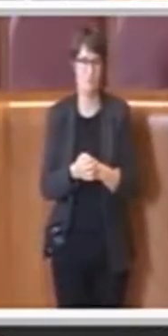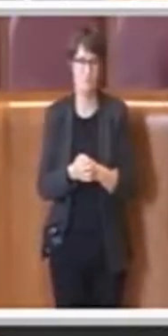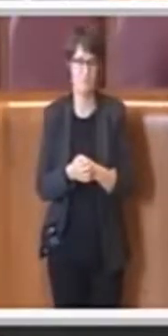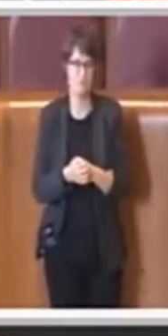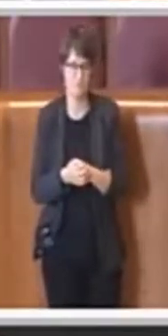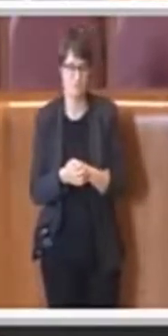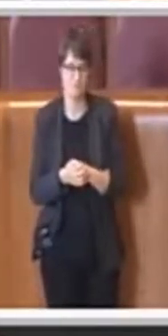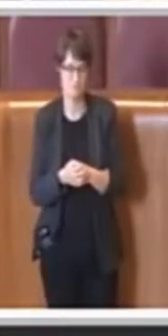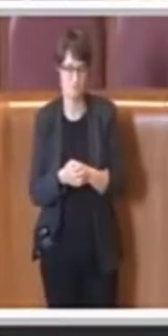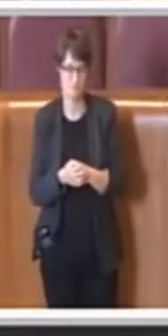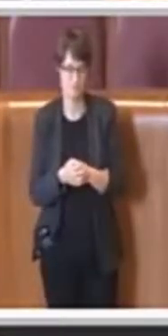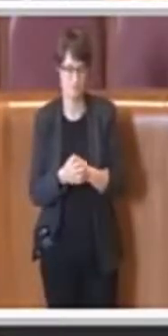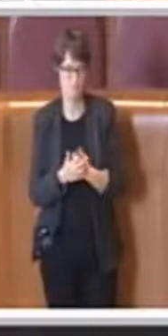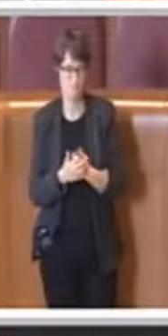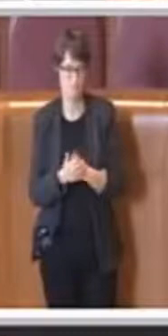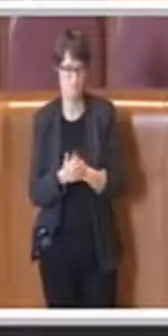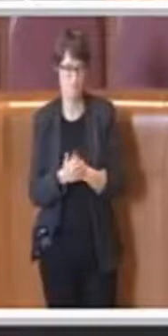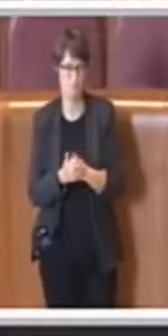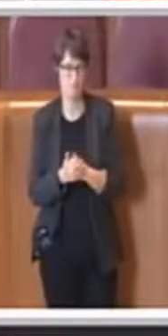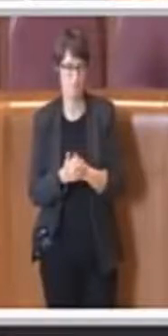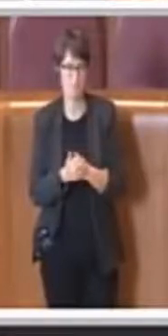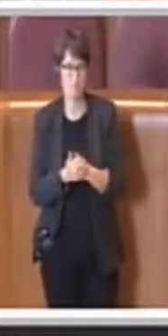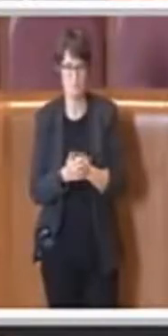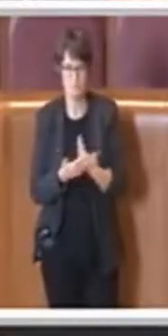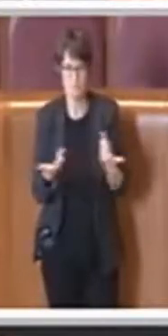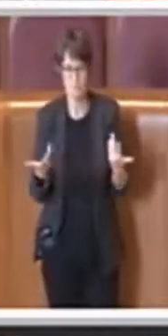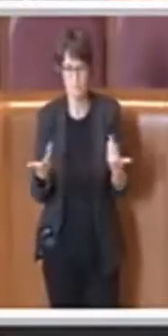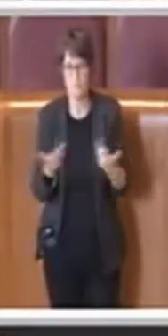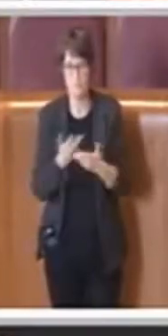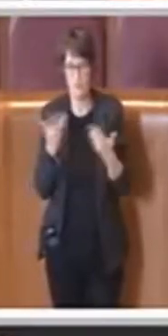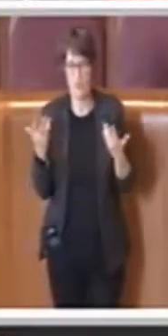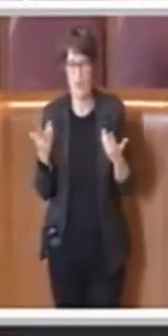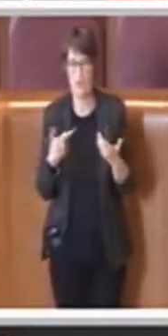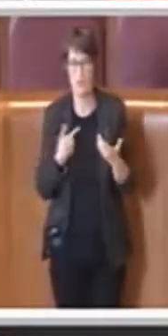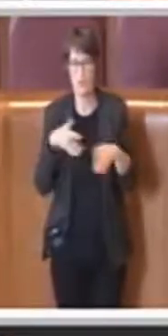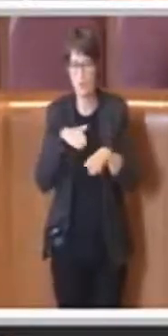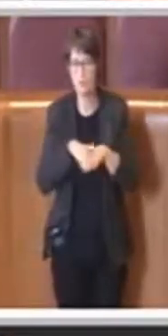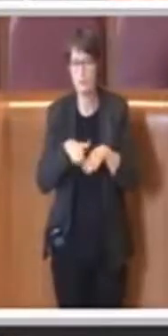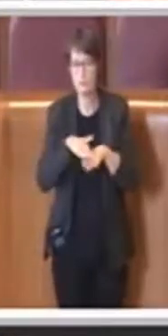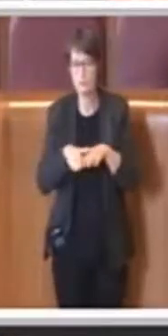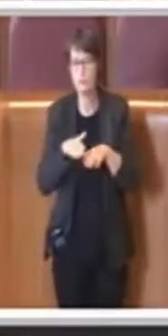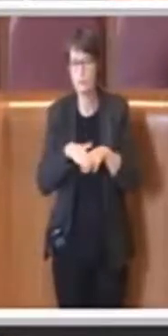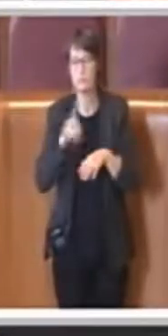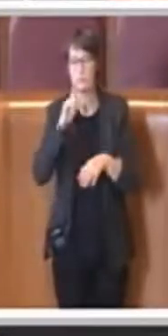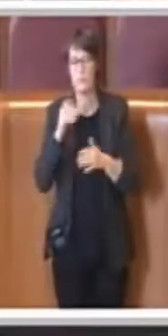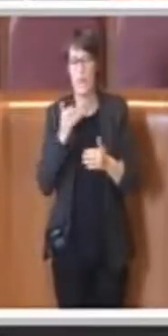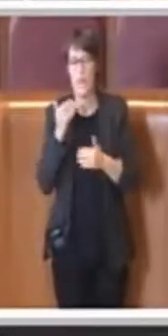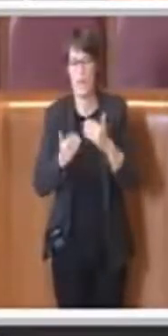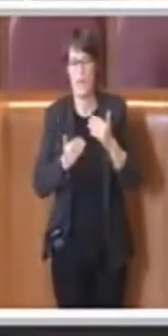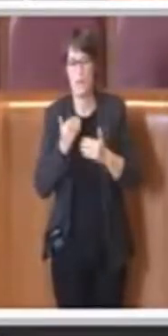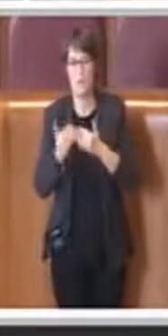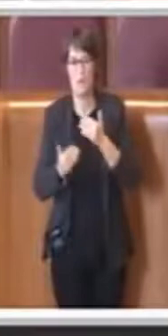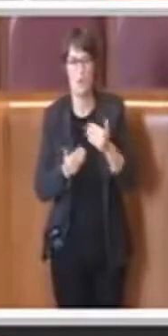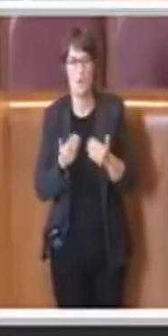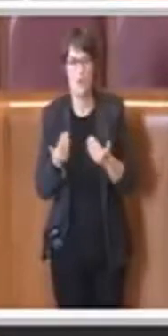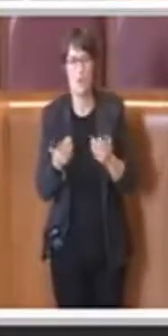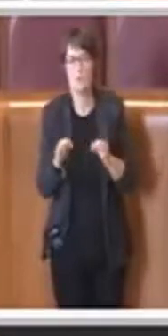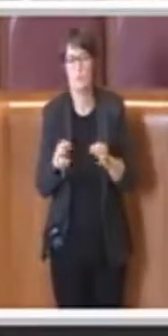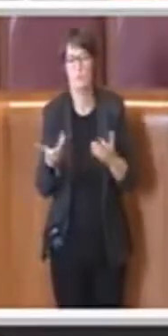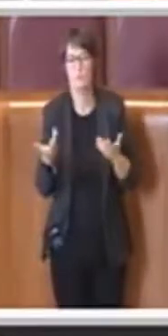dell'utilizzo della parte della cittadinanza, della